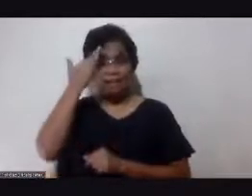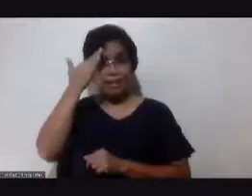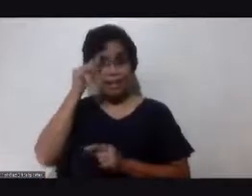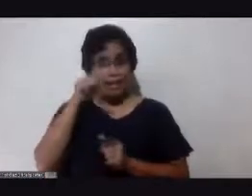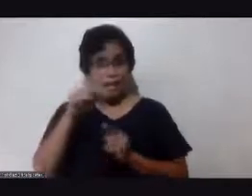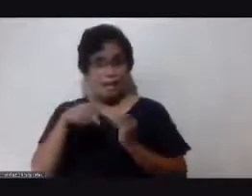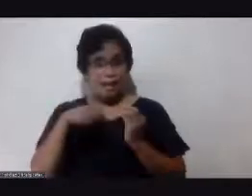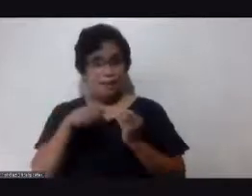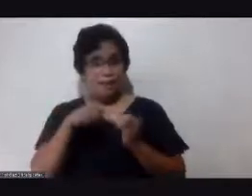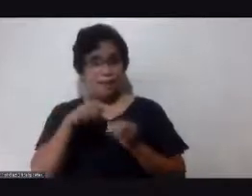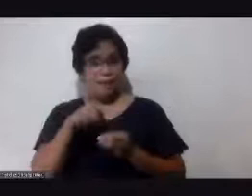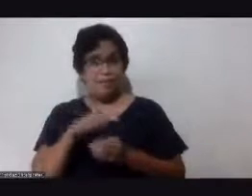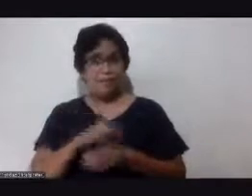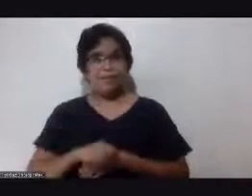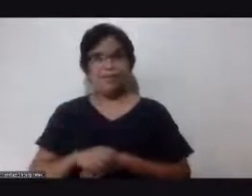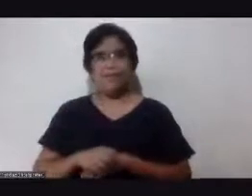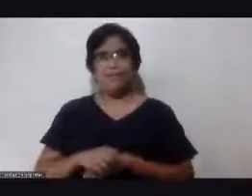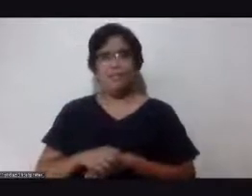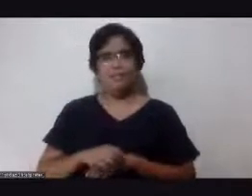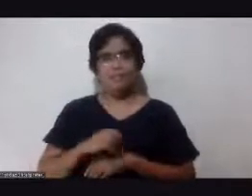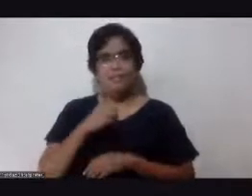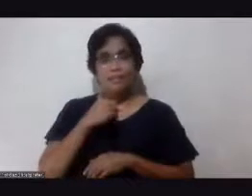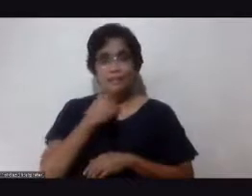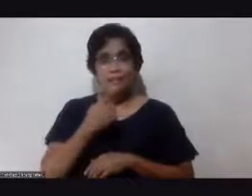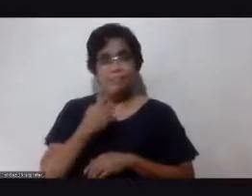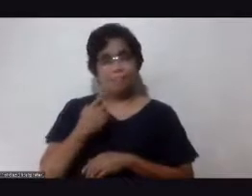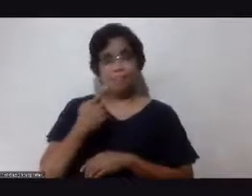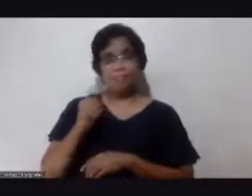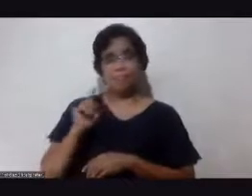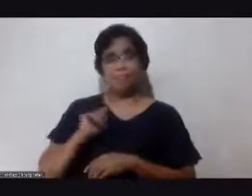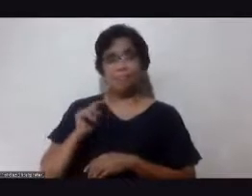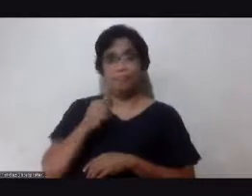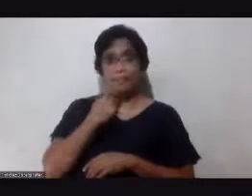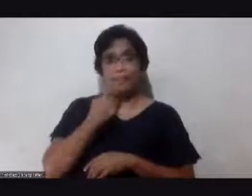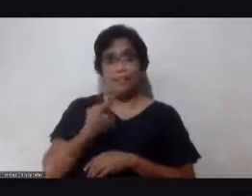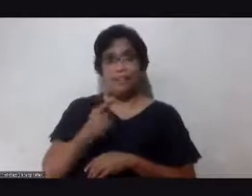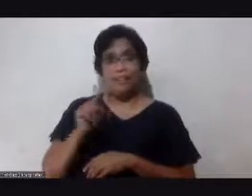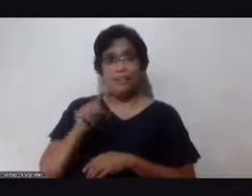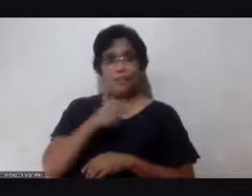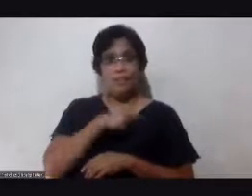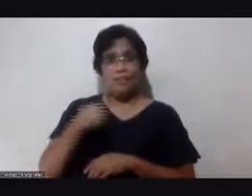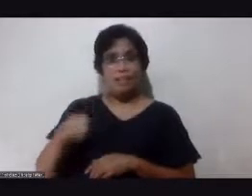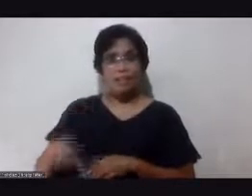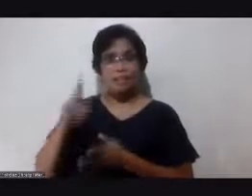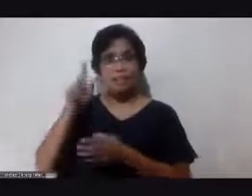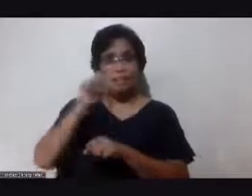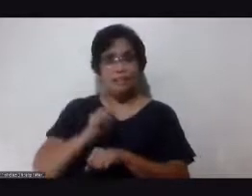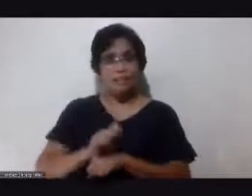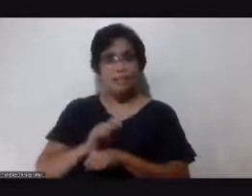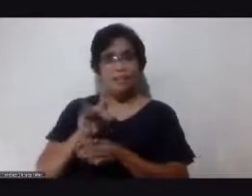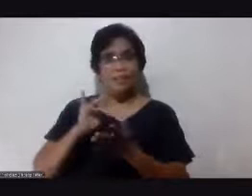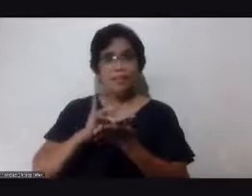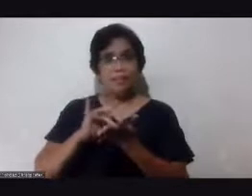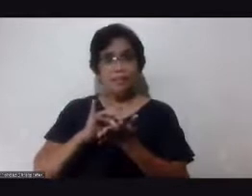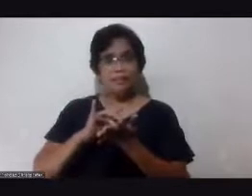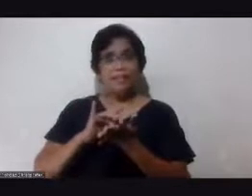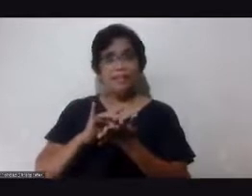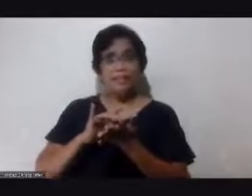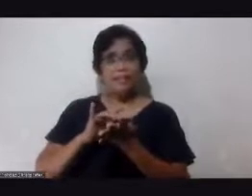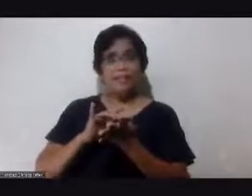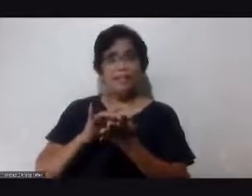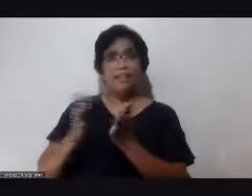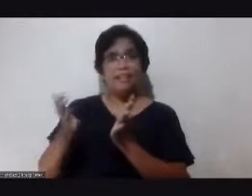dyan or what sabi ko yung yung chinese traditional medicine inuugnay